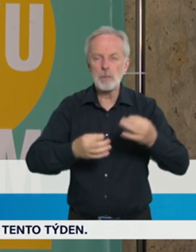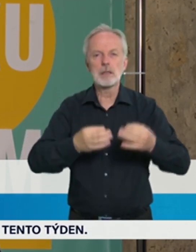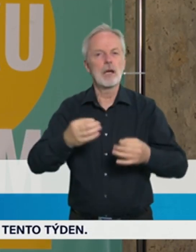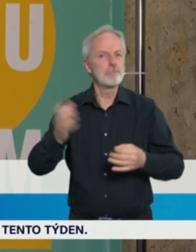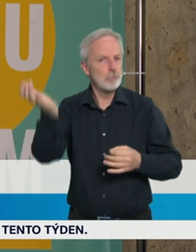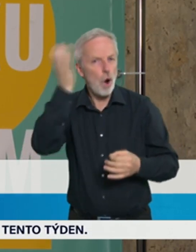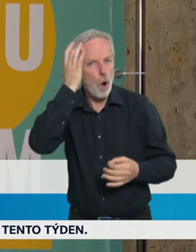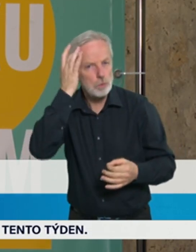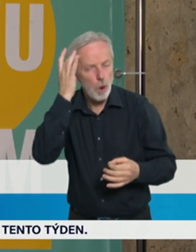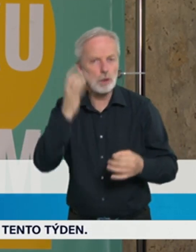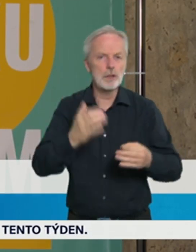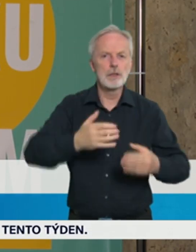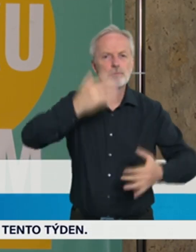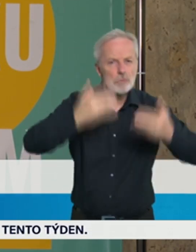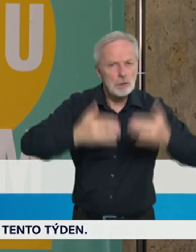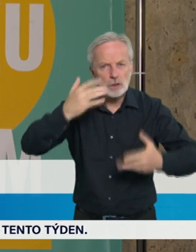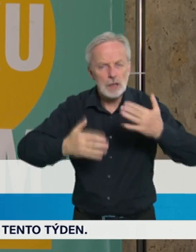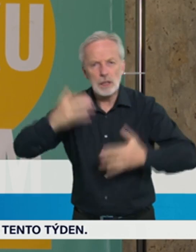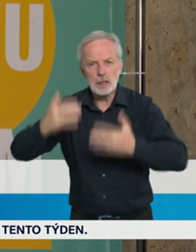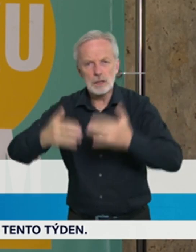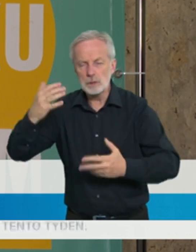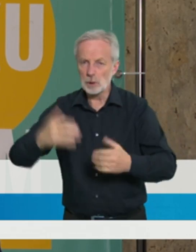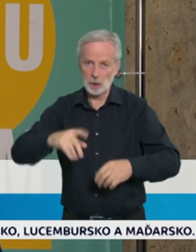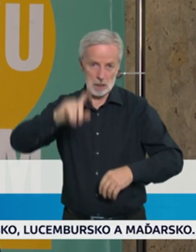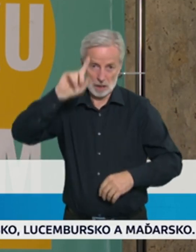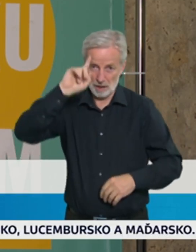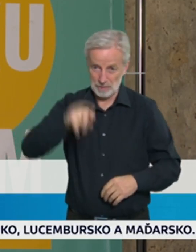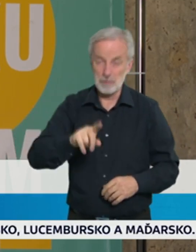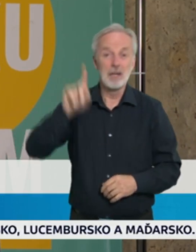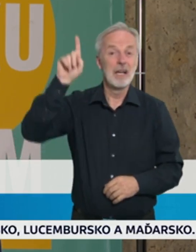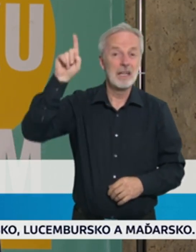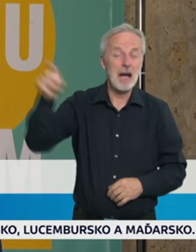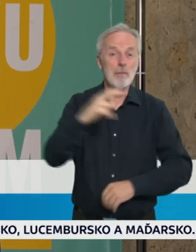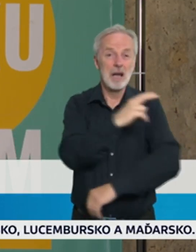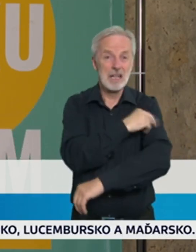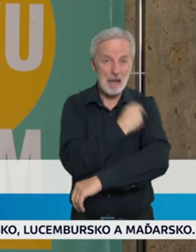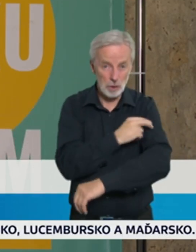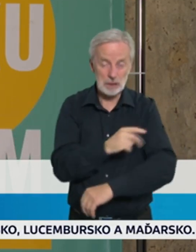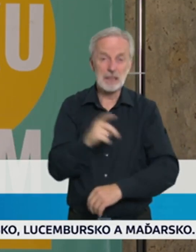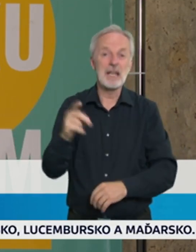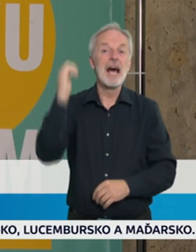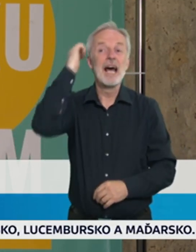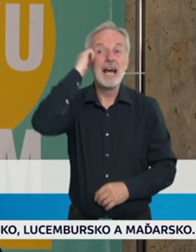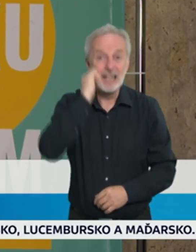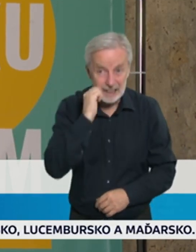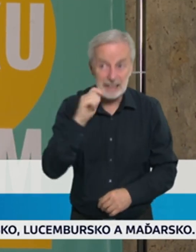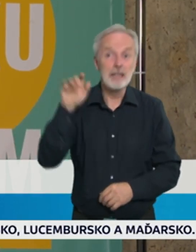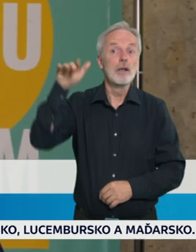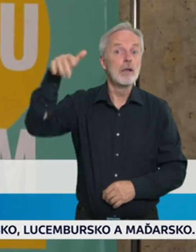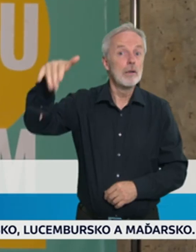odšidit, že zhruba 75-80% lidí, kteří jsou